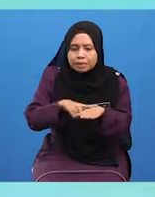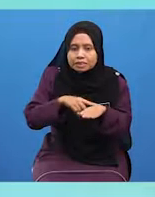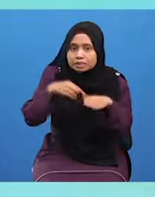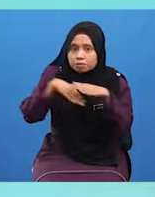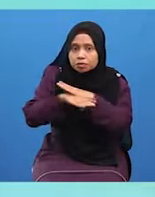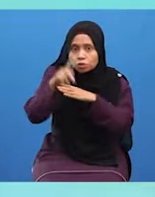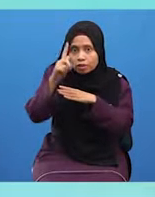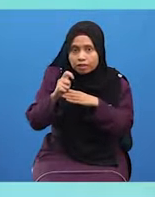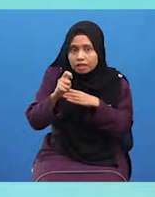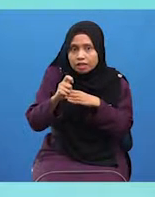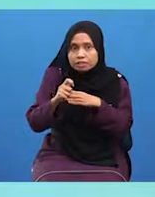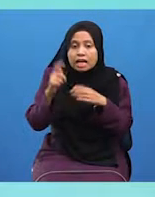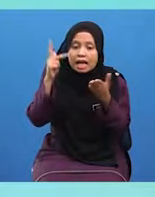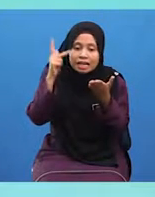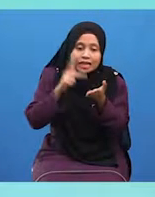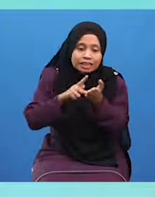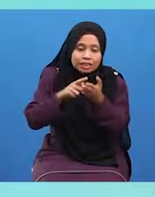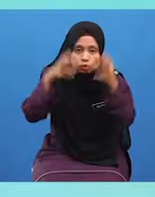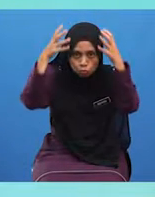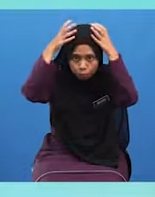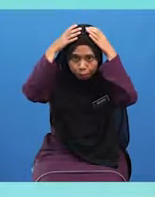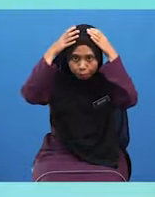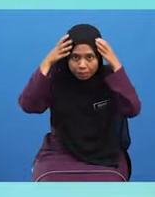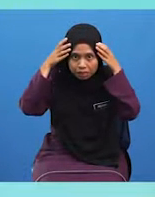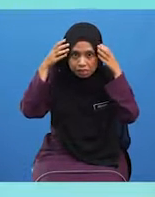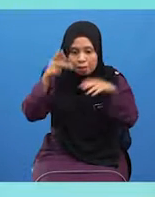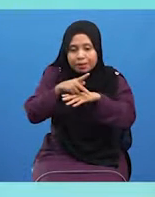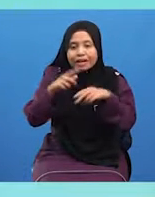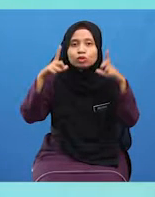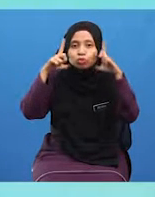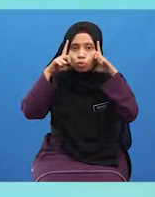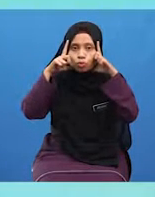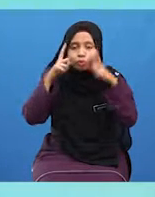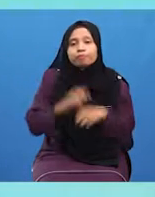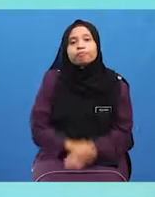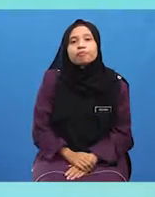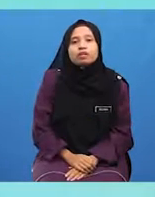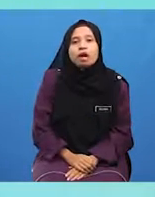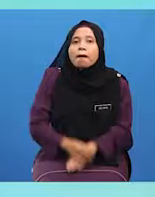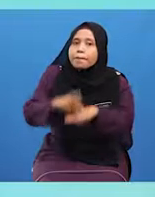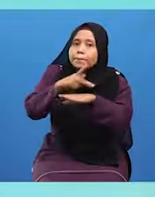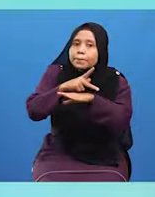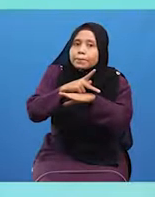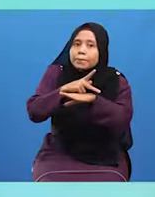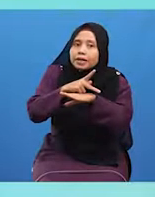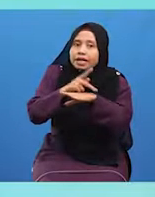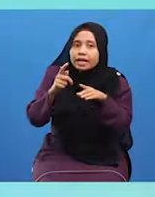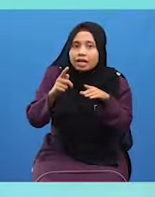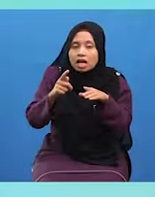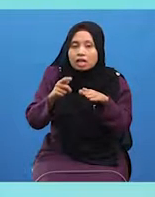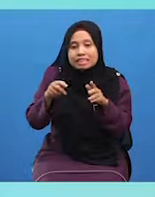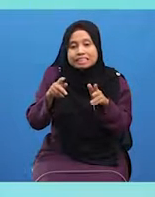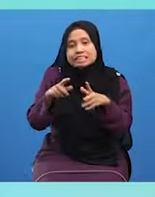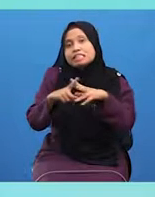Masuk Ketandas Atau Bilik Air Empat Memakai Alas Kaki Iaitu Selipar